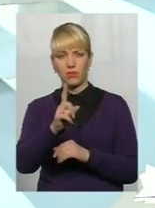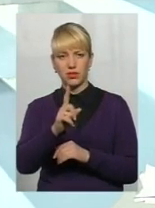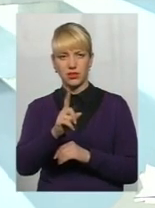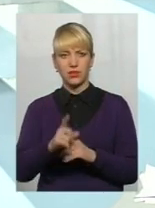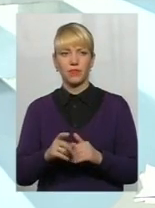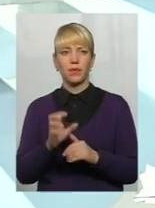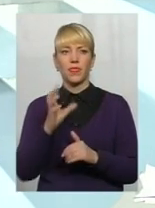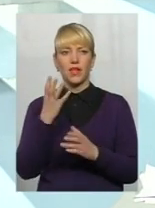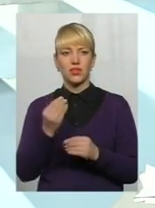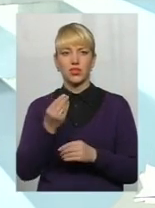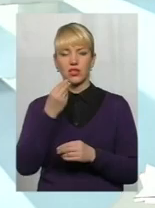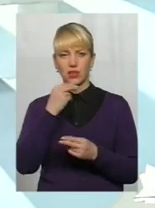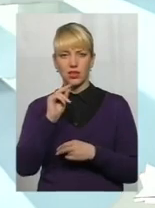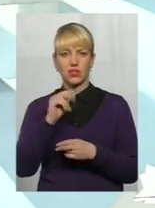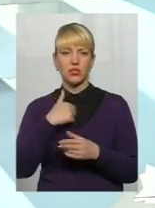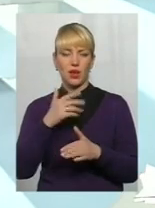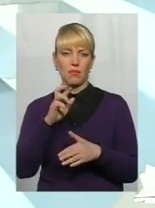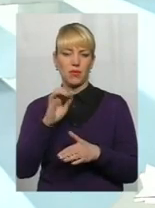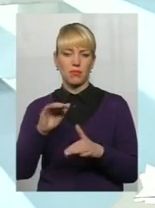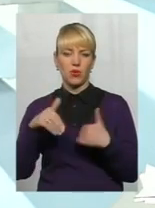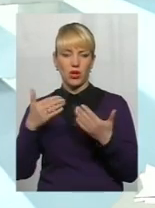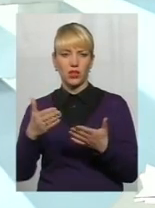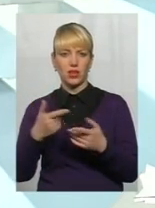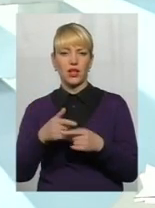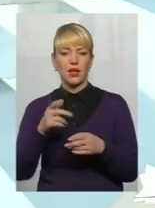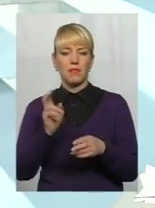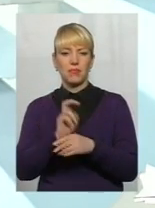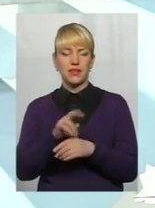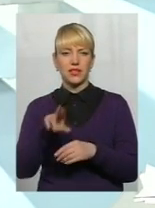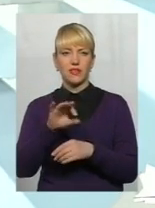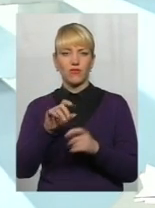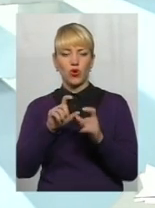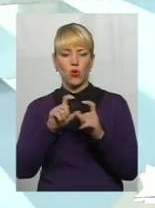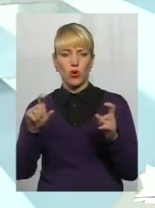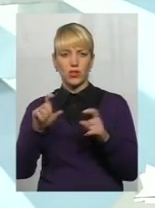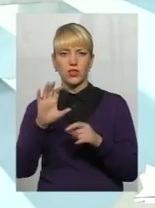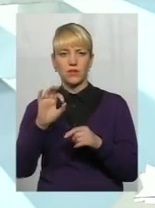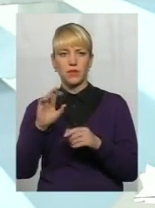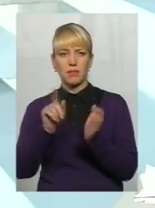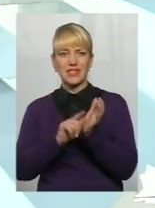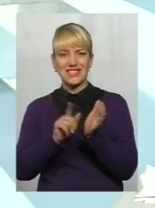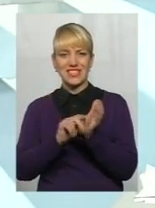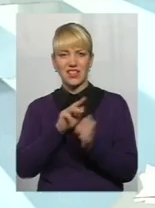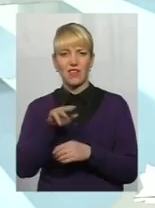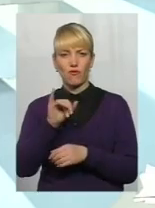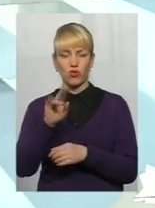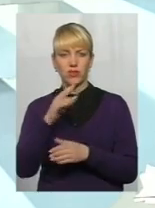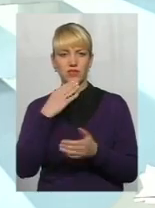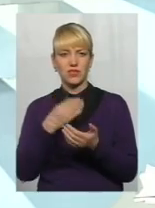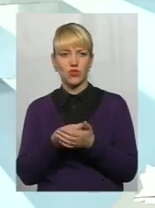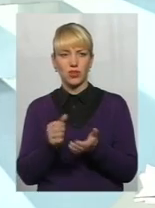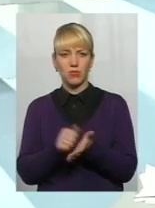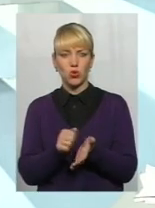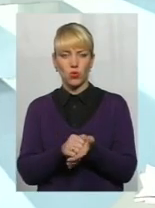Ще краще я би порадила дозвонювачу підійти в органи пенсійного фонду своїми